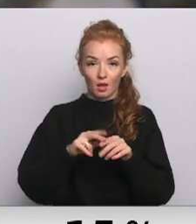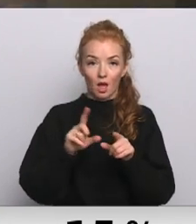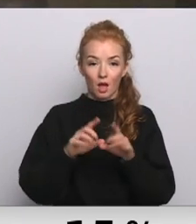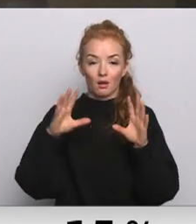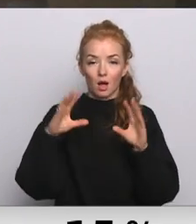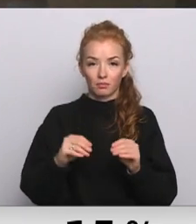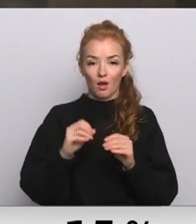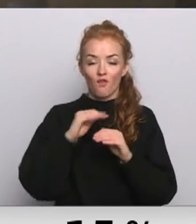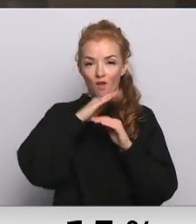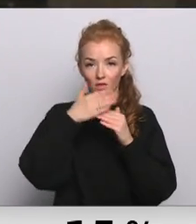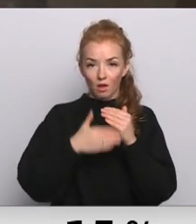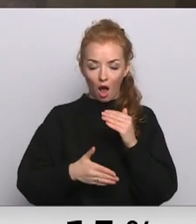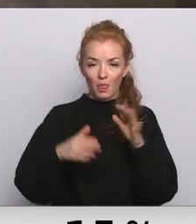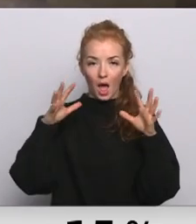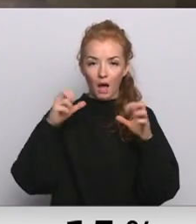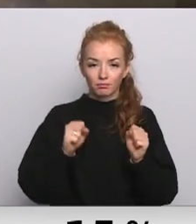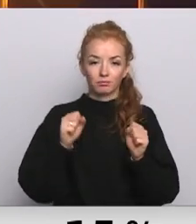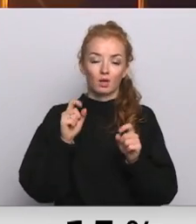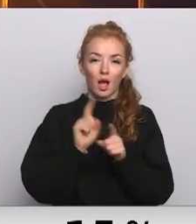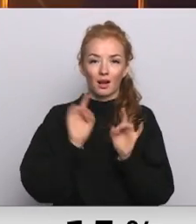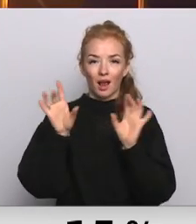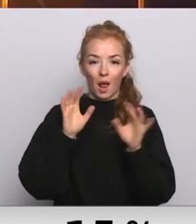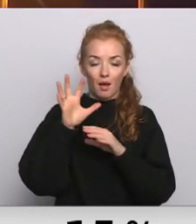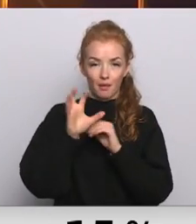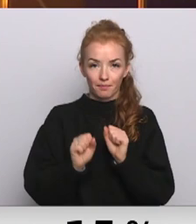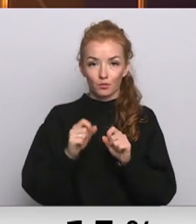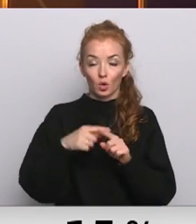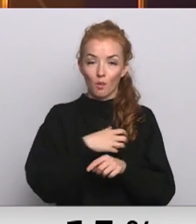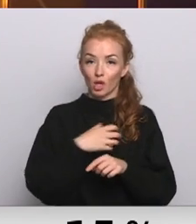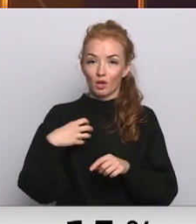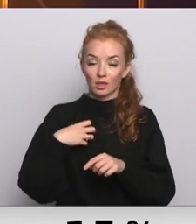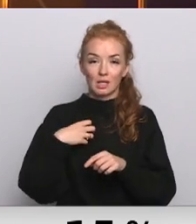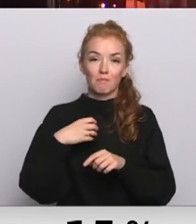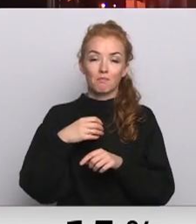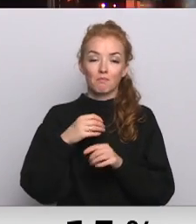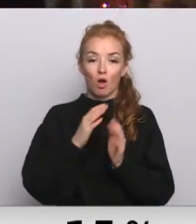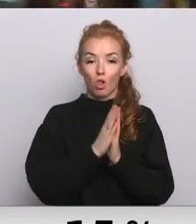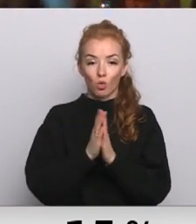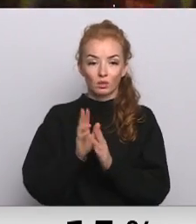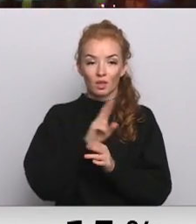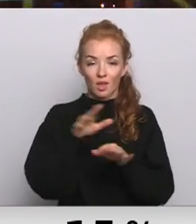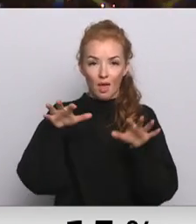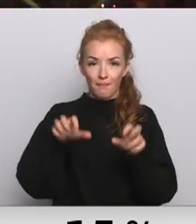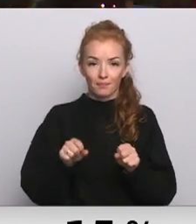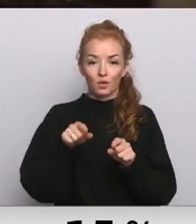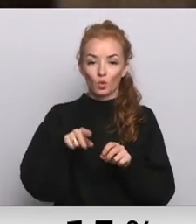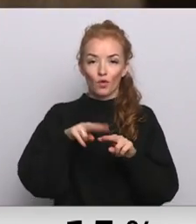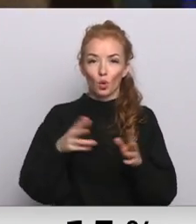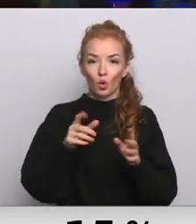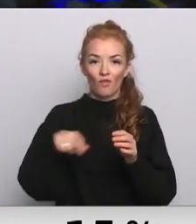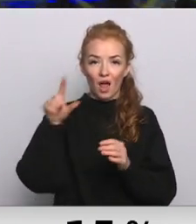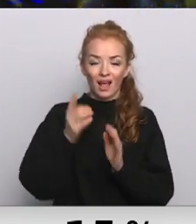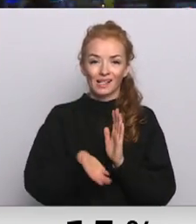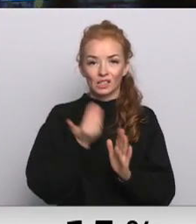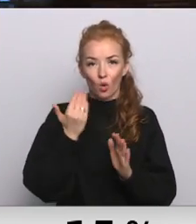fasādas apgaismojumu un citi dekoratīvie gaismekļi. Pašvaldības policīga naicina neizslēgt apgaismojumu vietās, uz kurām bieži tiek saņemt izsaukumu par